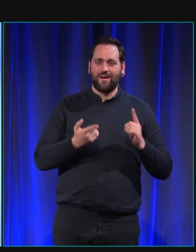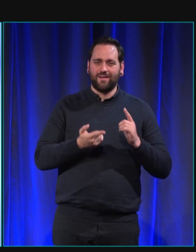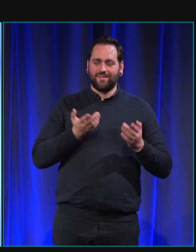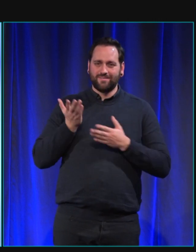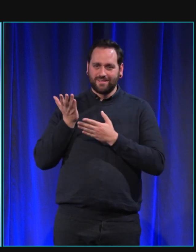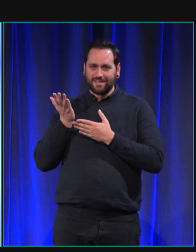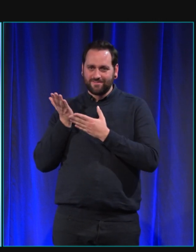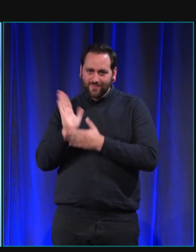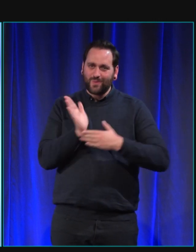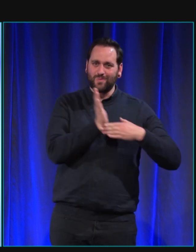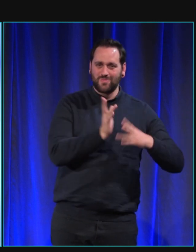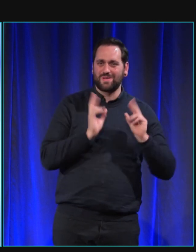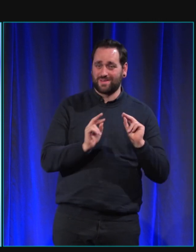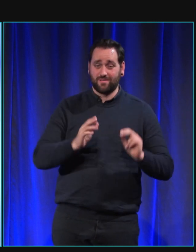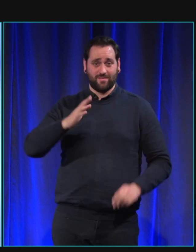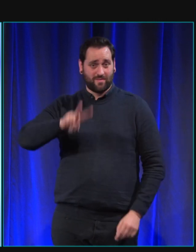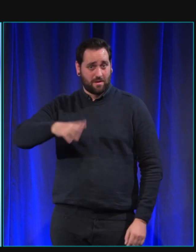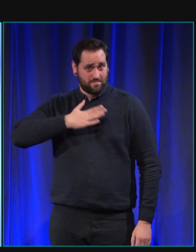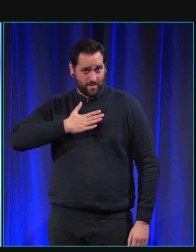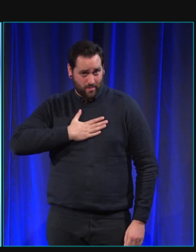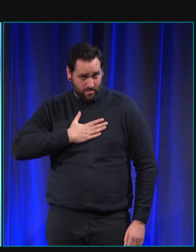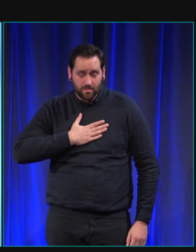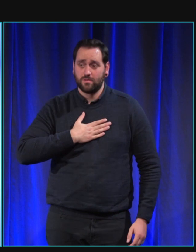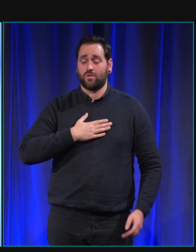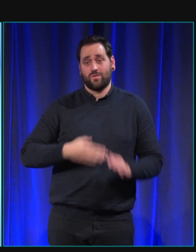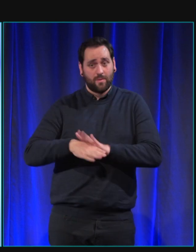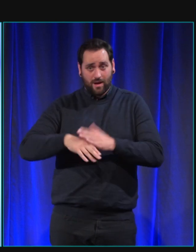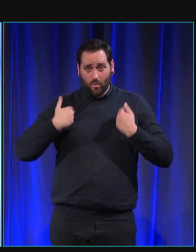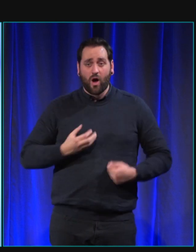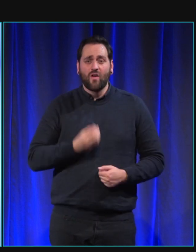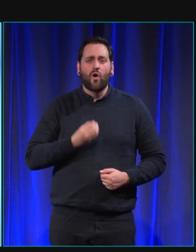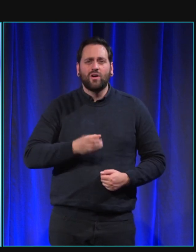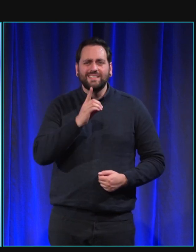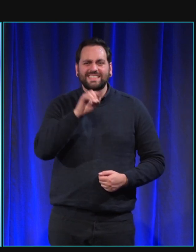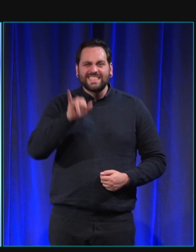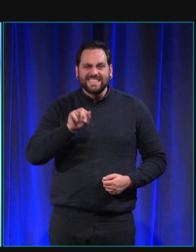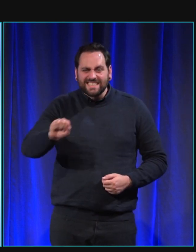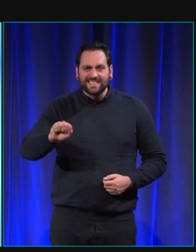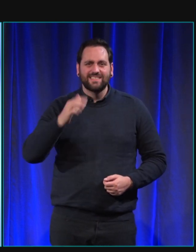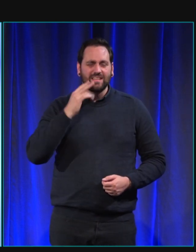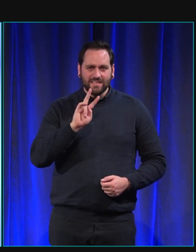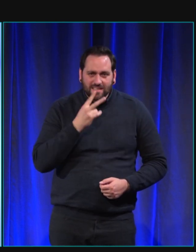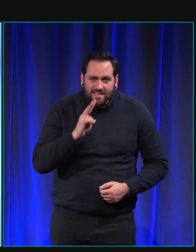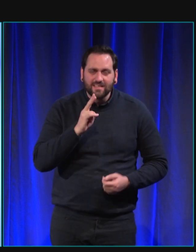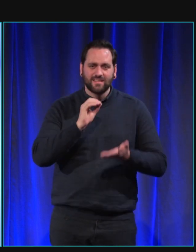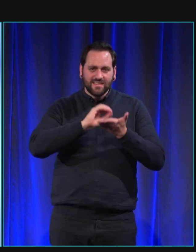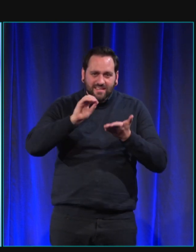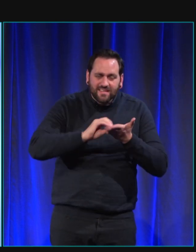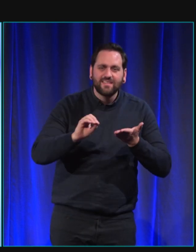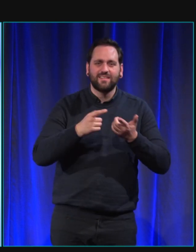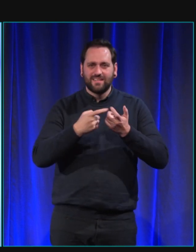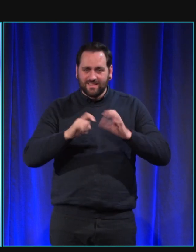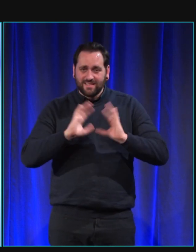du coup je suis à la base une enfant dit dys donc je suis dyslexique dyspraxique dysorthographique donc j'ai toujours été dans la sphère du handicap